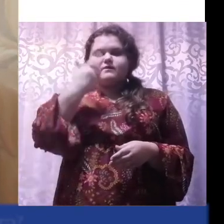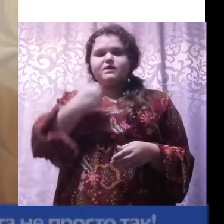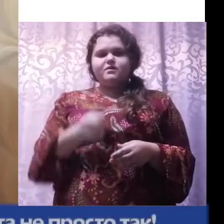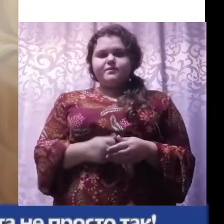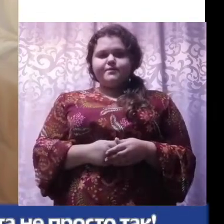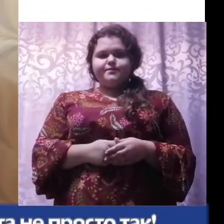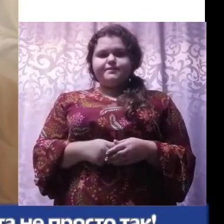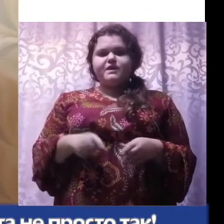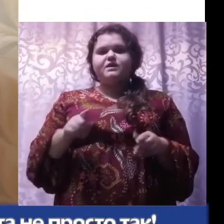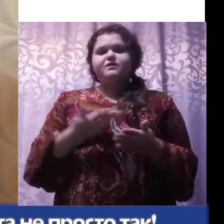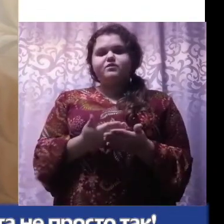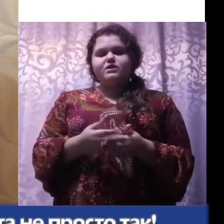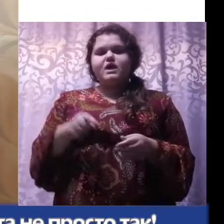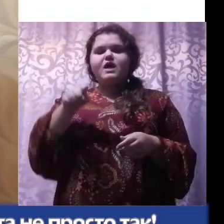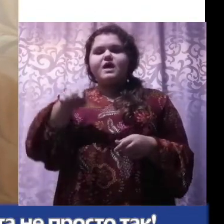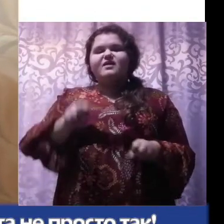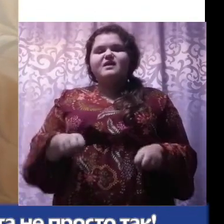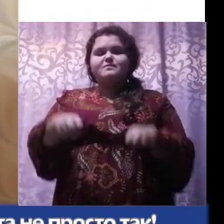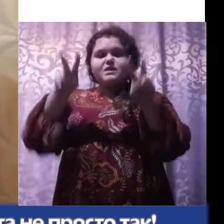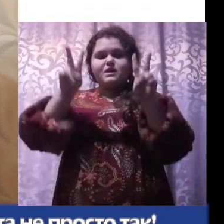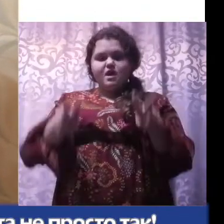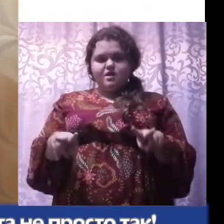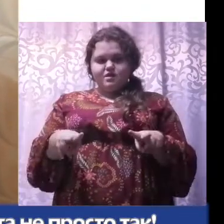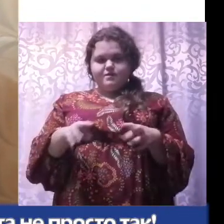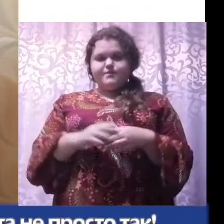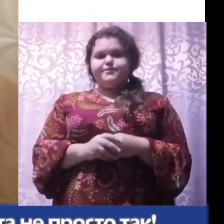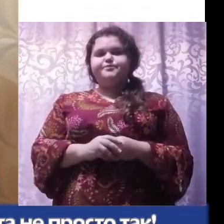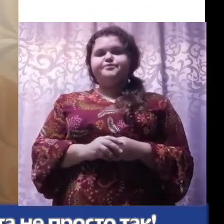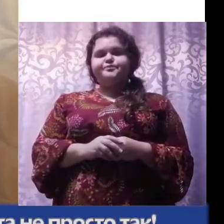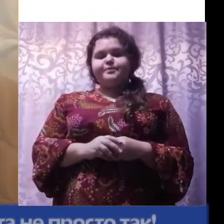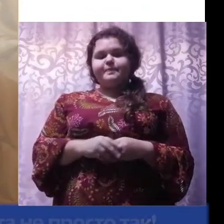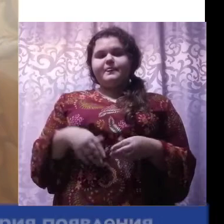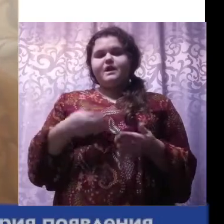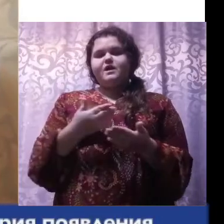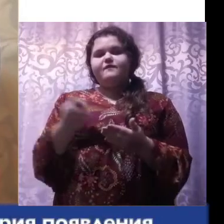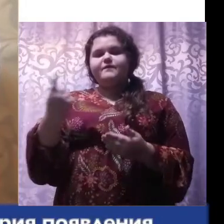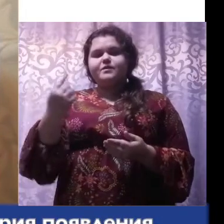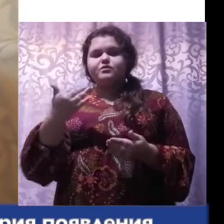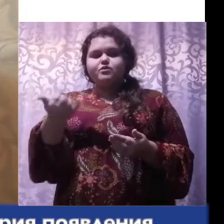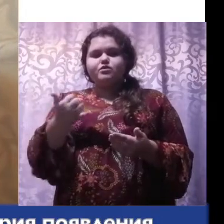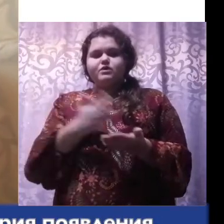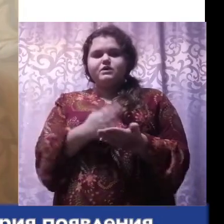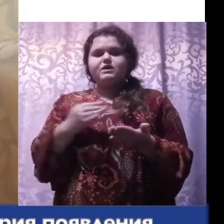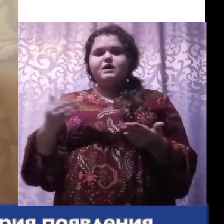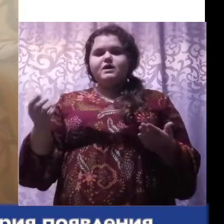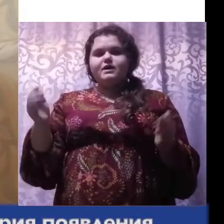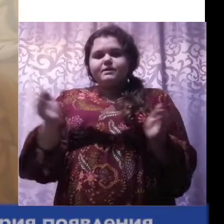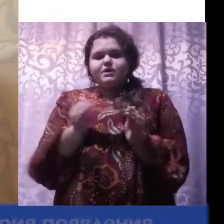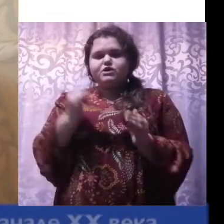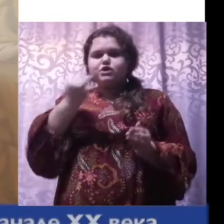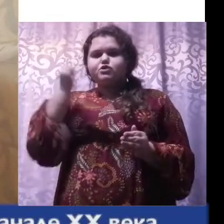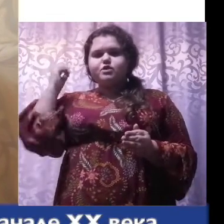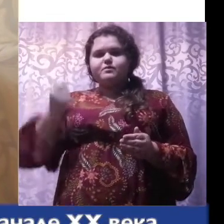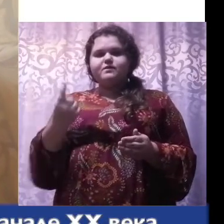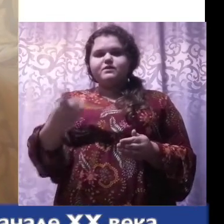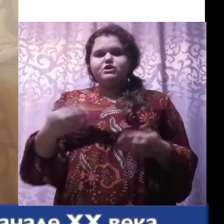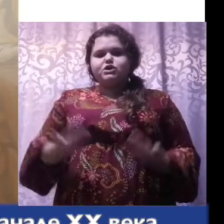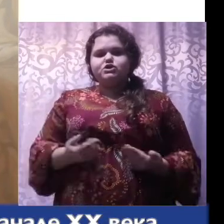цвета? Так вот, на самом деле трость белого цвета не просто так. Во-первых, у нее есть небольшая история появления.